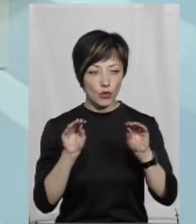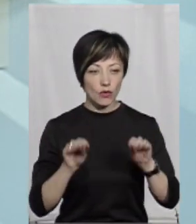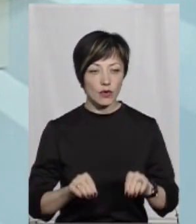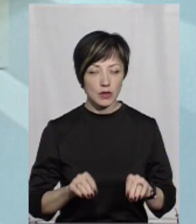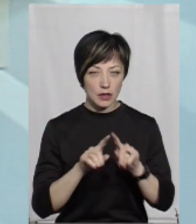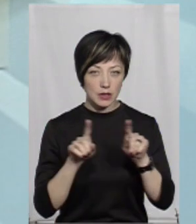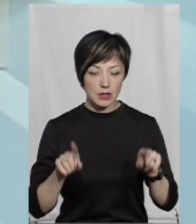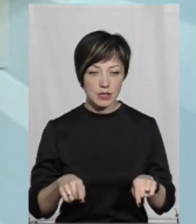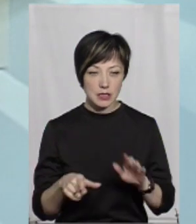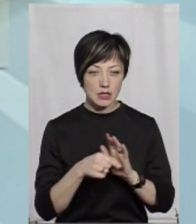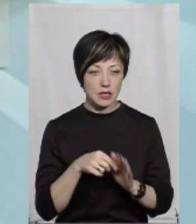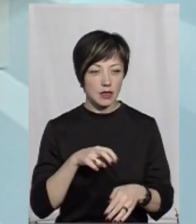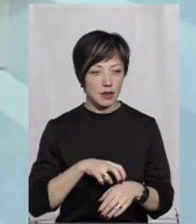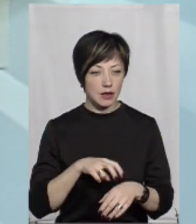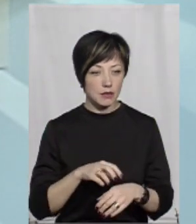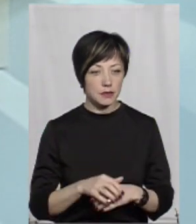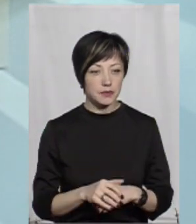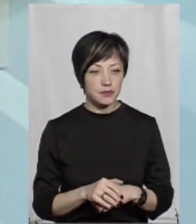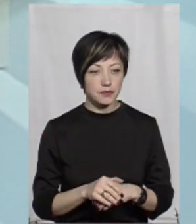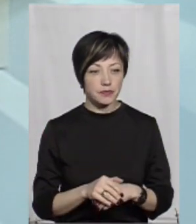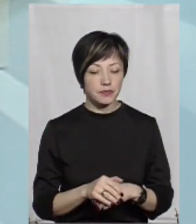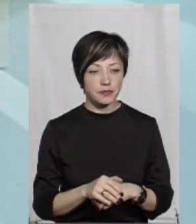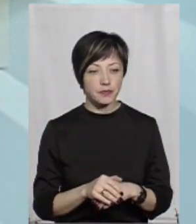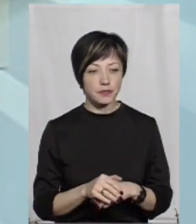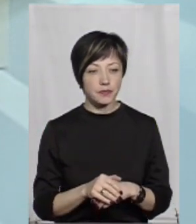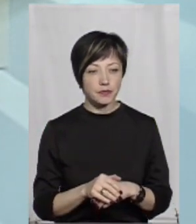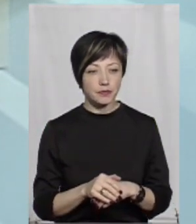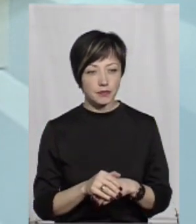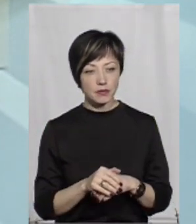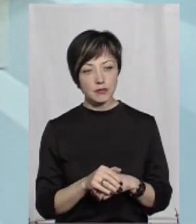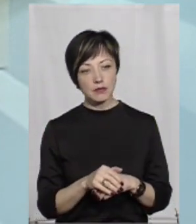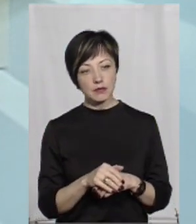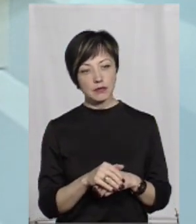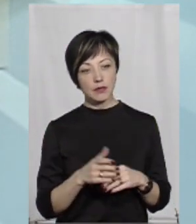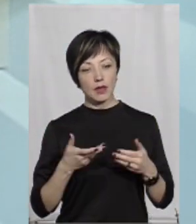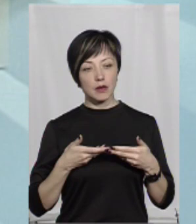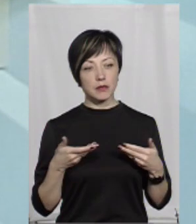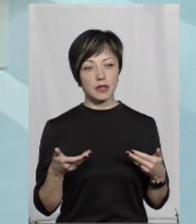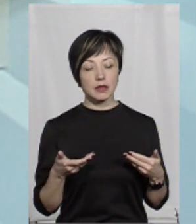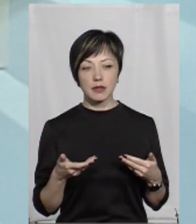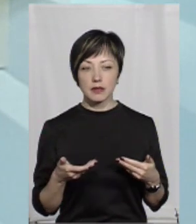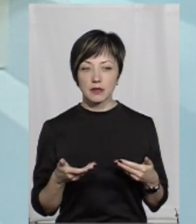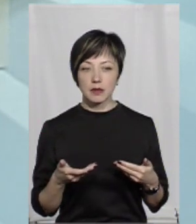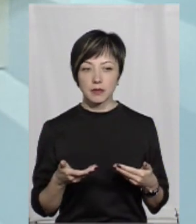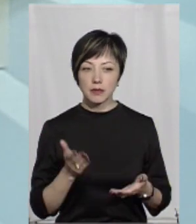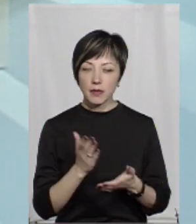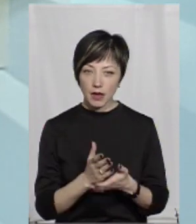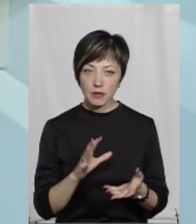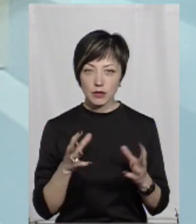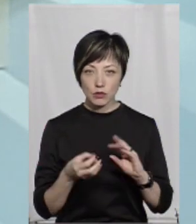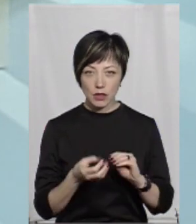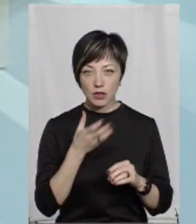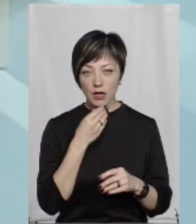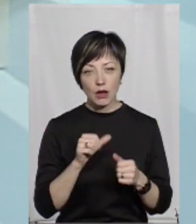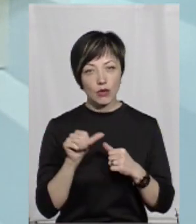декларації і декларації з Національної служби здоров'я підписані, і ми маємо результати